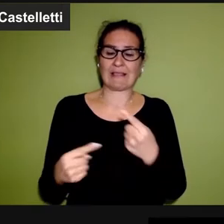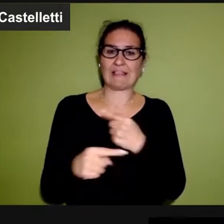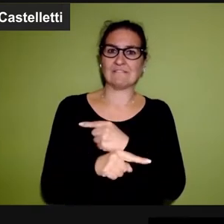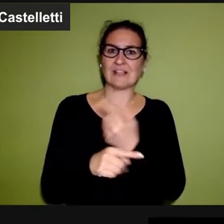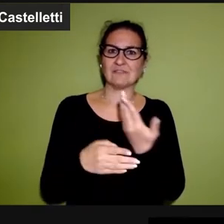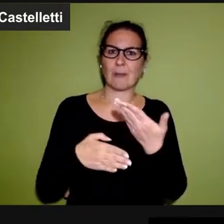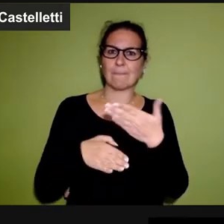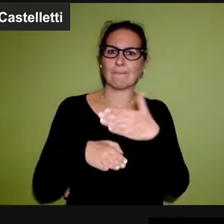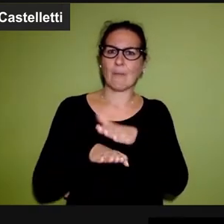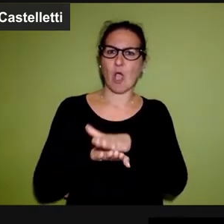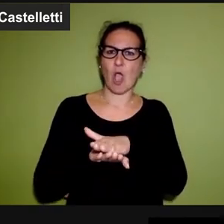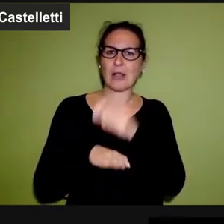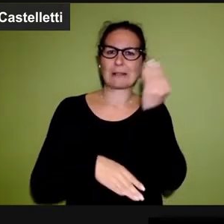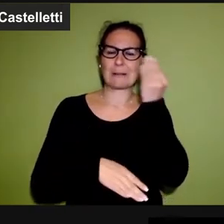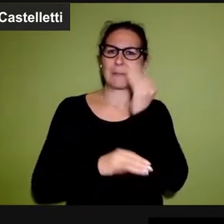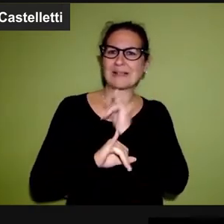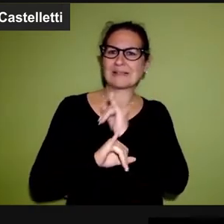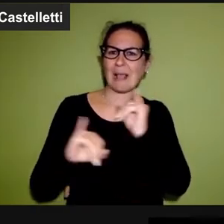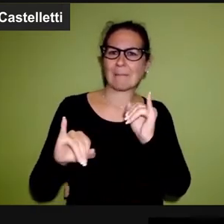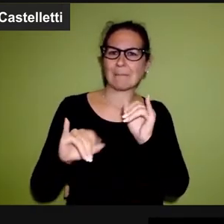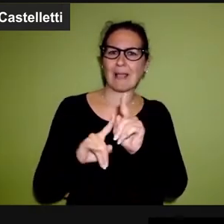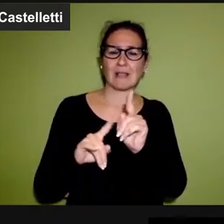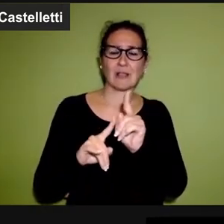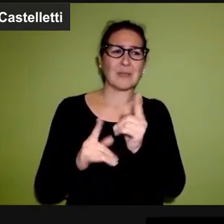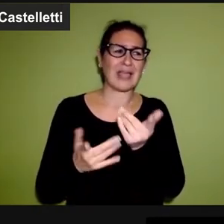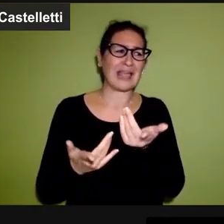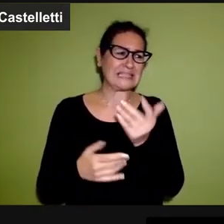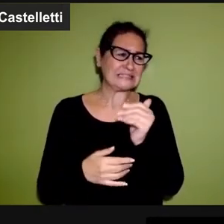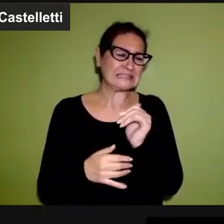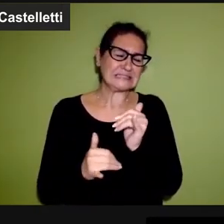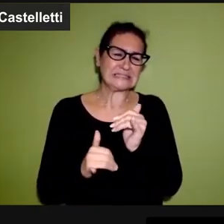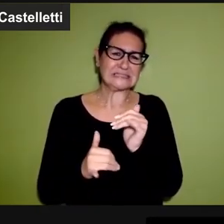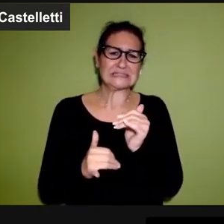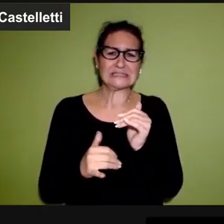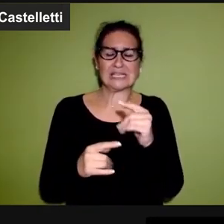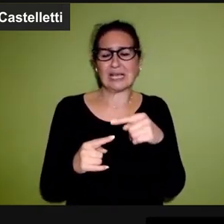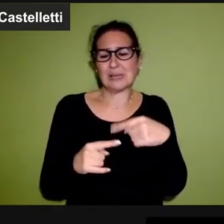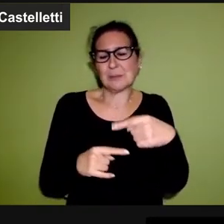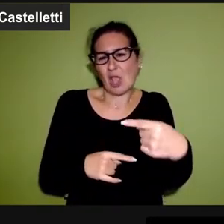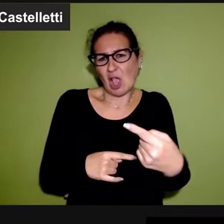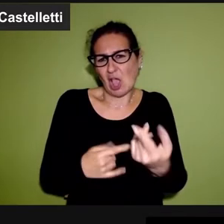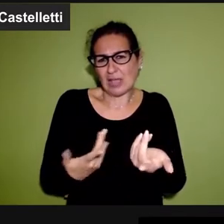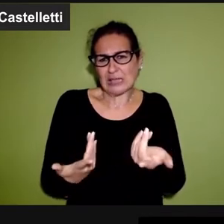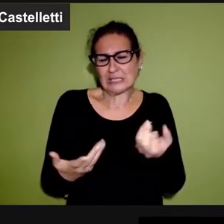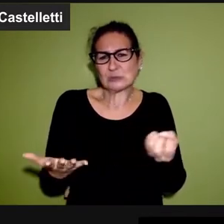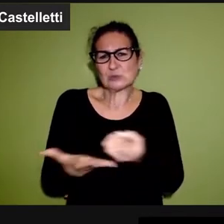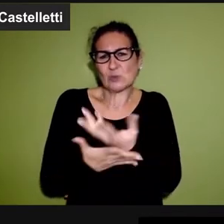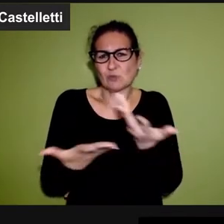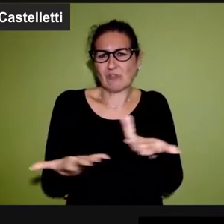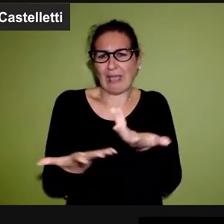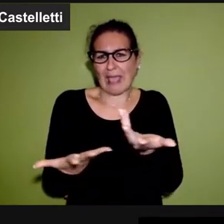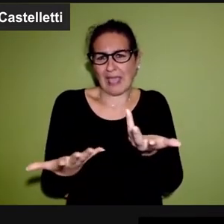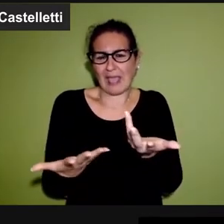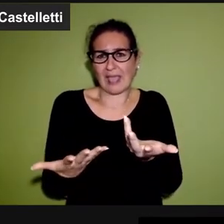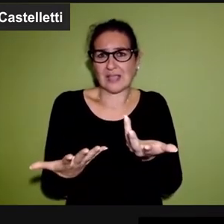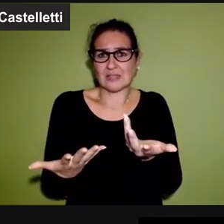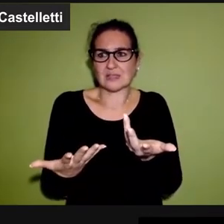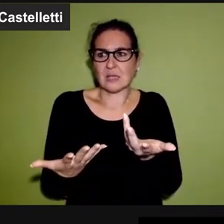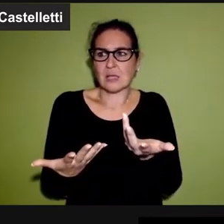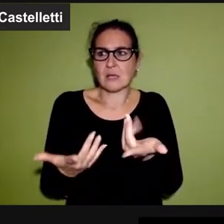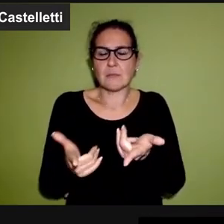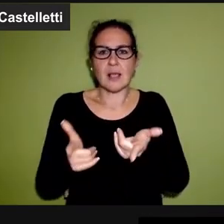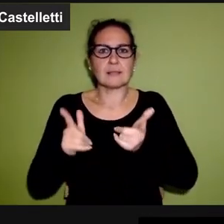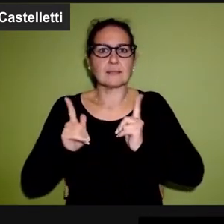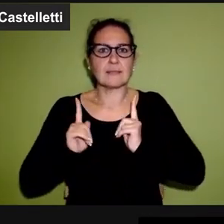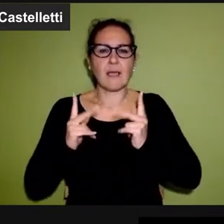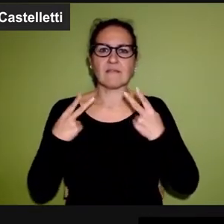Invece rimuovere la morte, cercare di nascondersi il fatto che prima o poi ci capiterà, ci